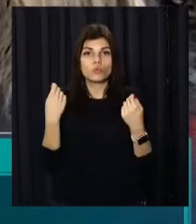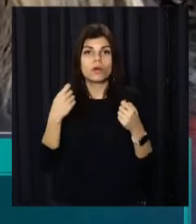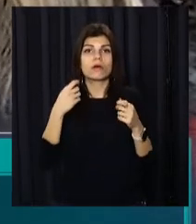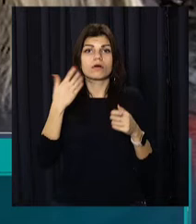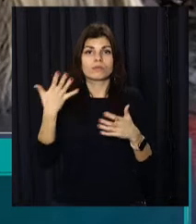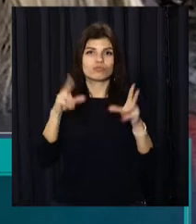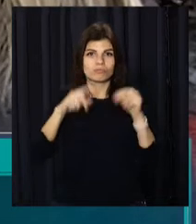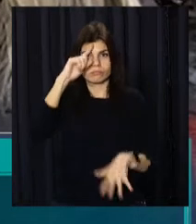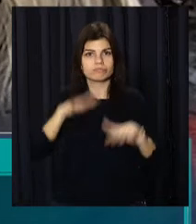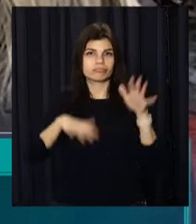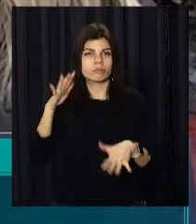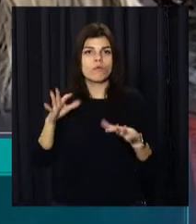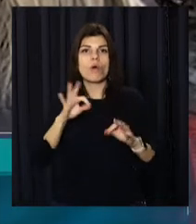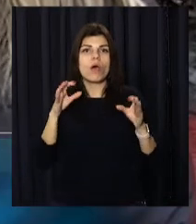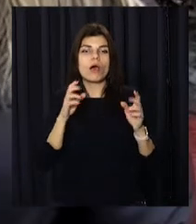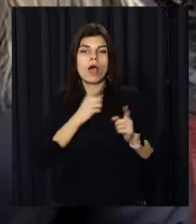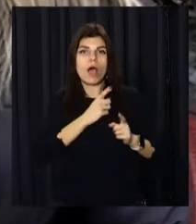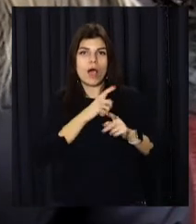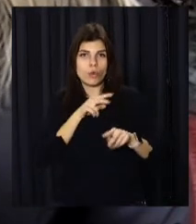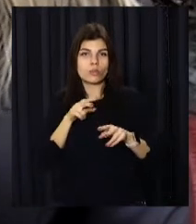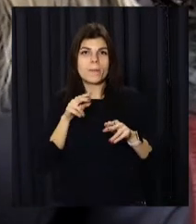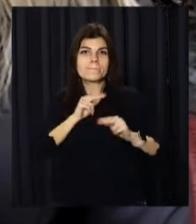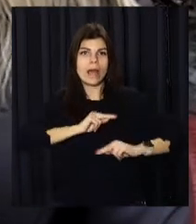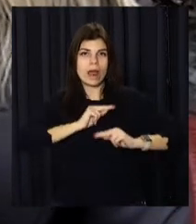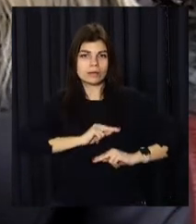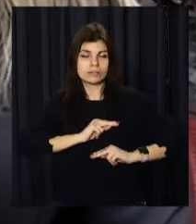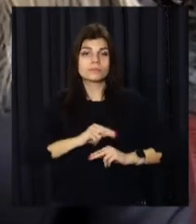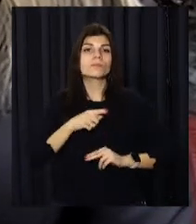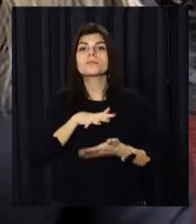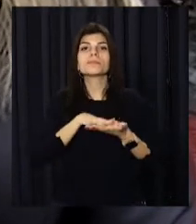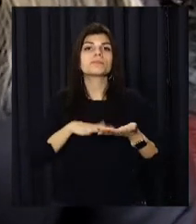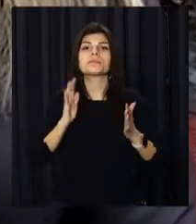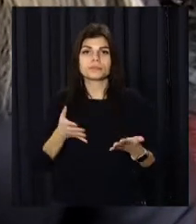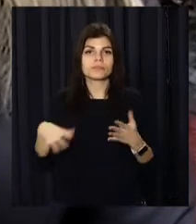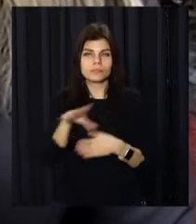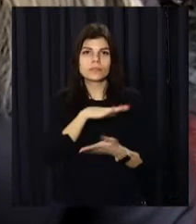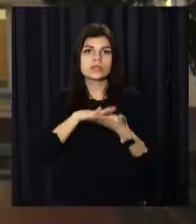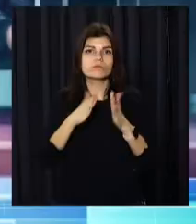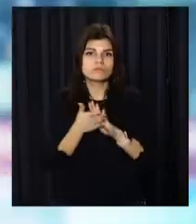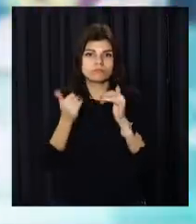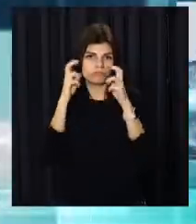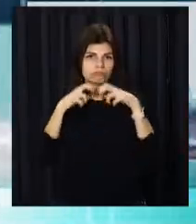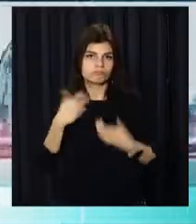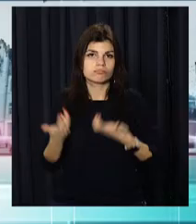законодавства про охорону праці. В рамках досудового розслідування будуть встановлені всі обставини події.